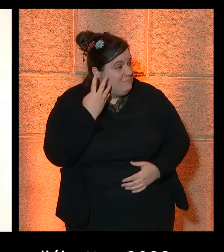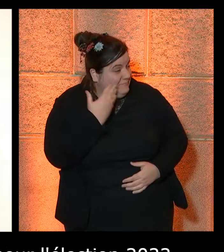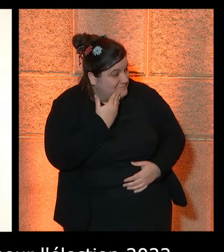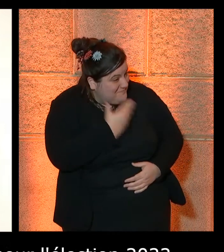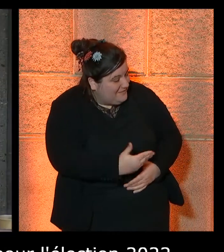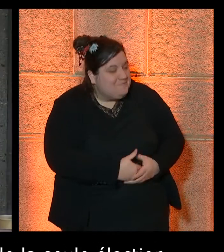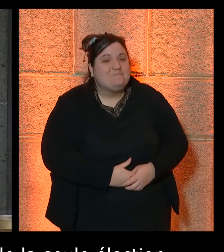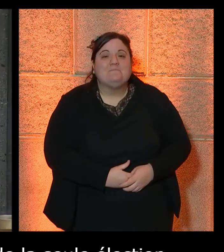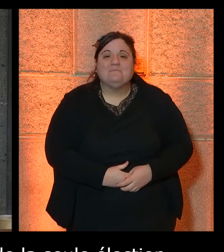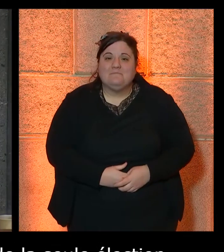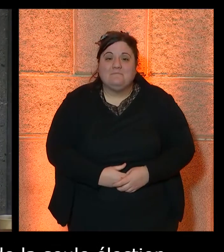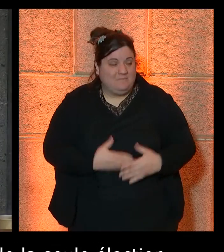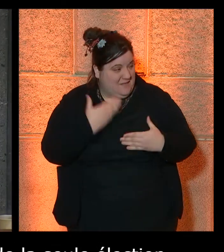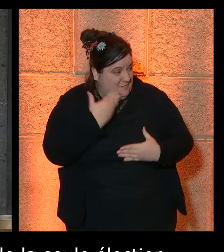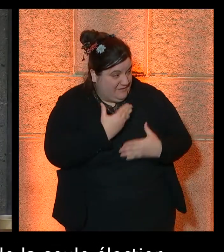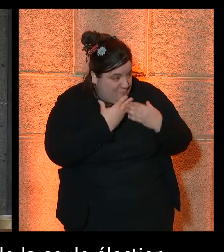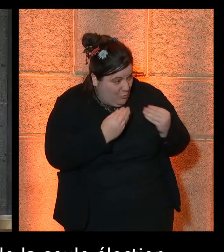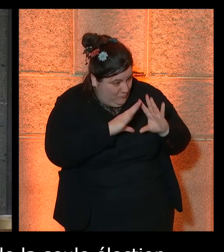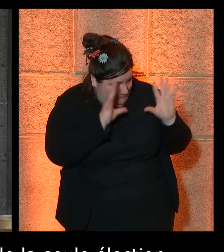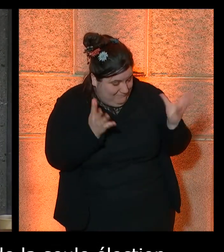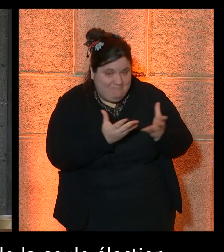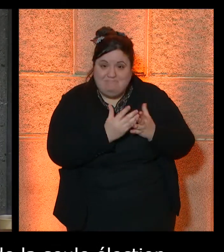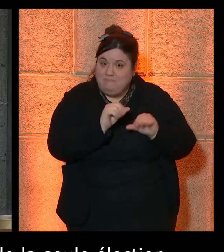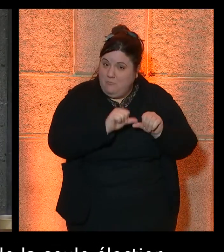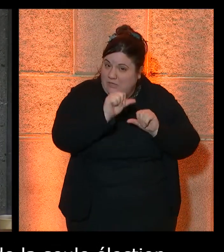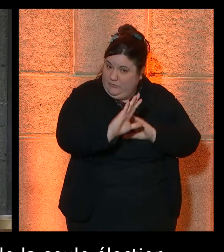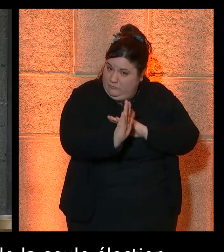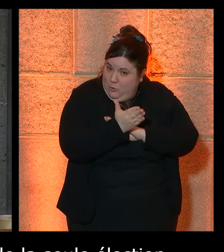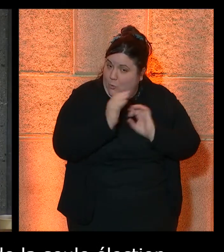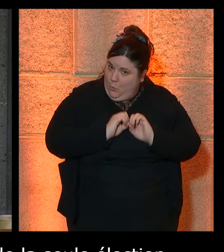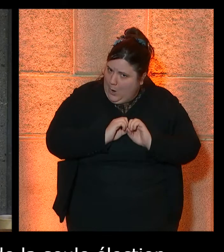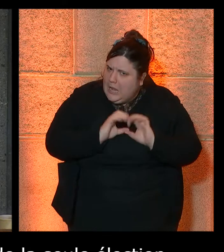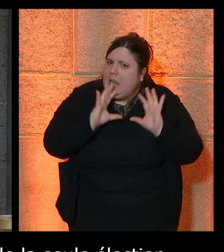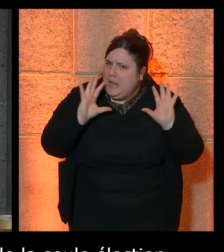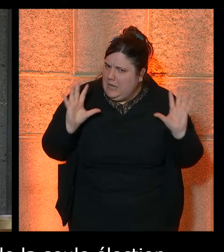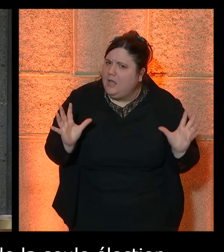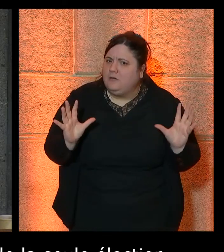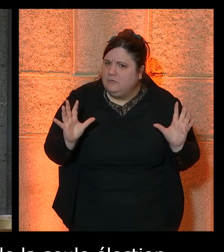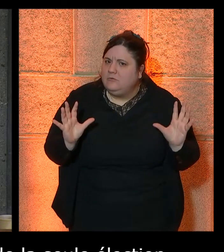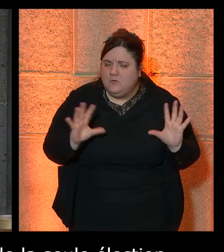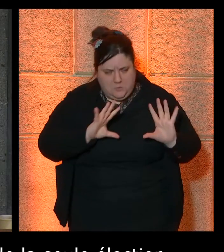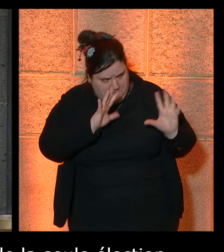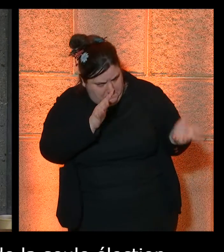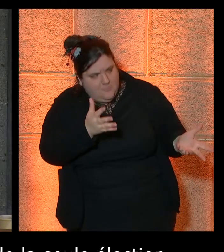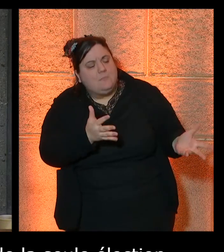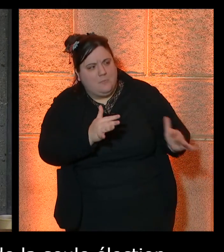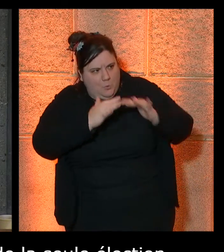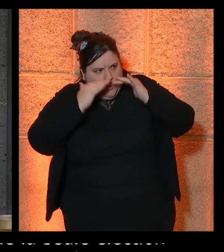Merci beaucoup, M. Audebert, pour cette présentation très claire qui pose le cadre pour